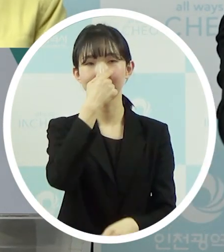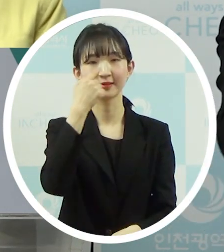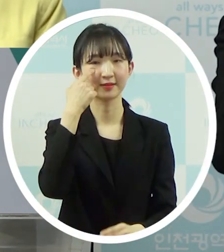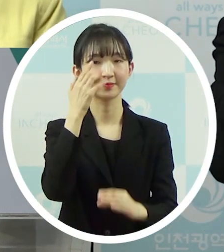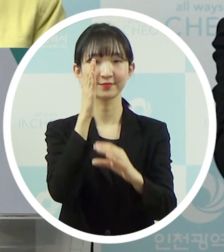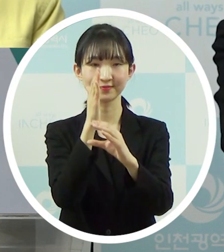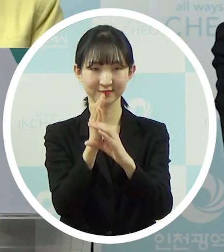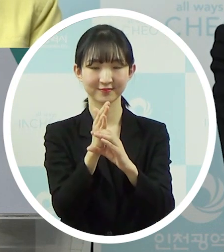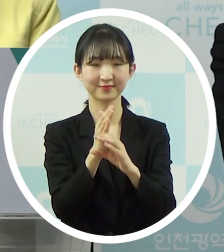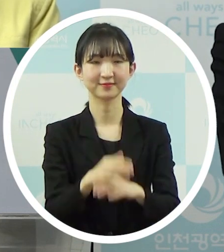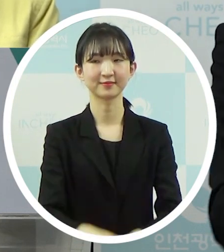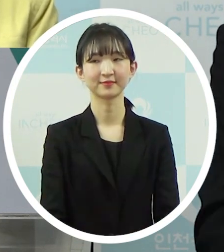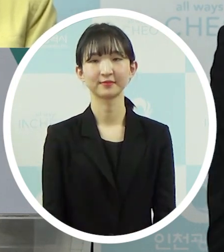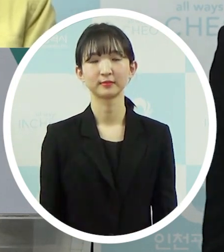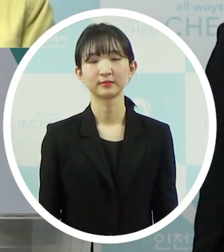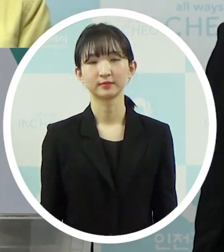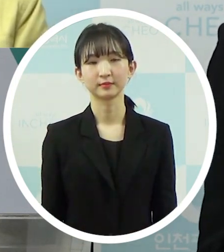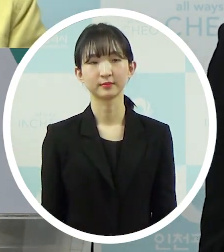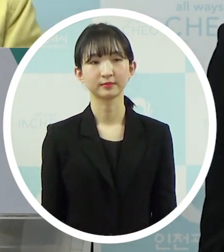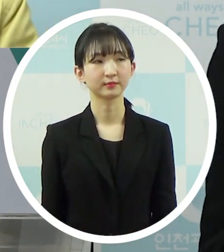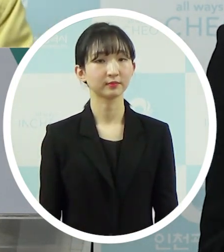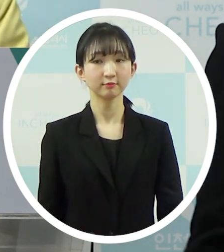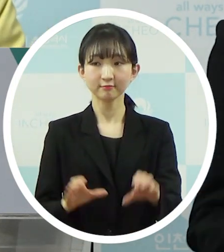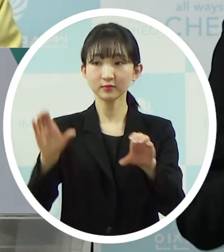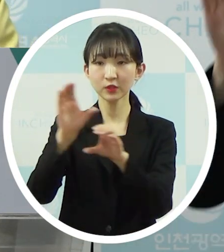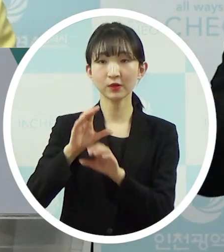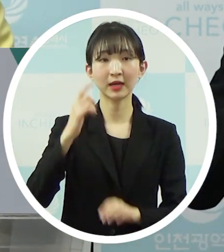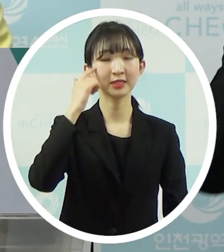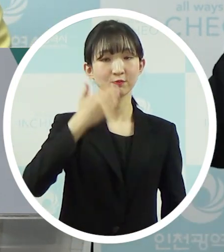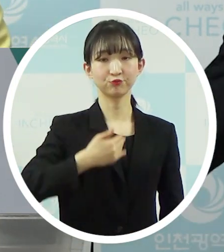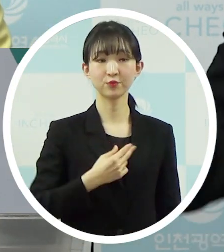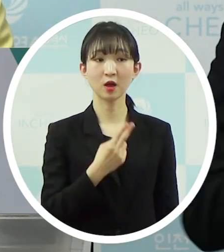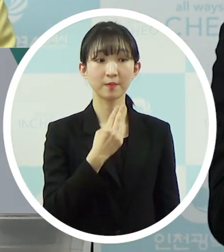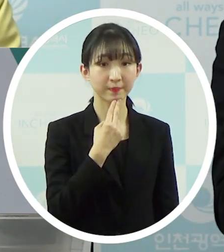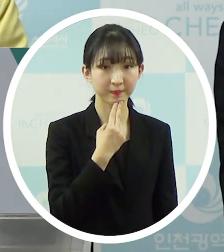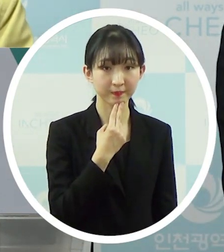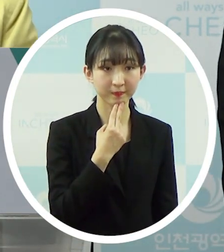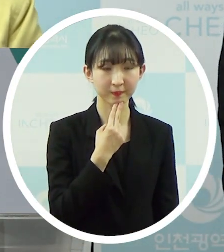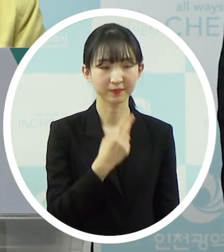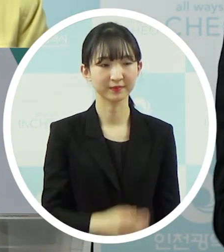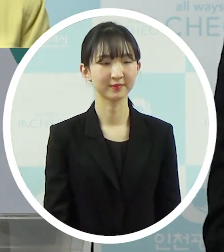있다 이렇게 말씀드리겠습니다. 추가 질문이 없으시면 지금